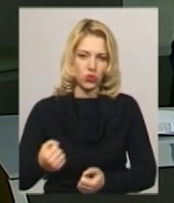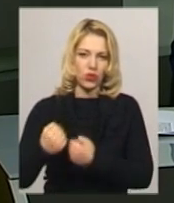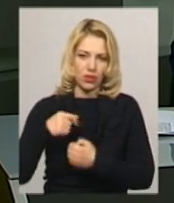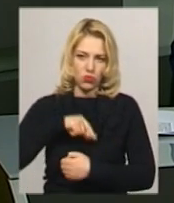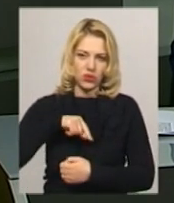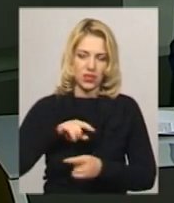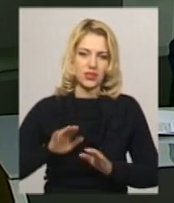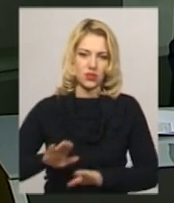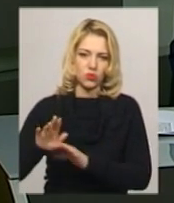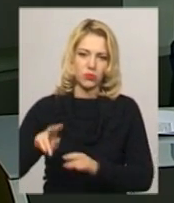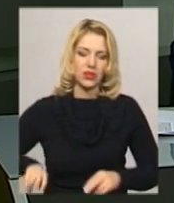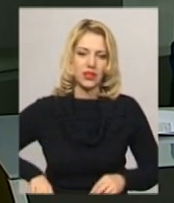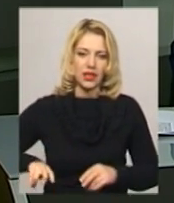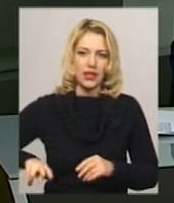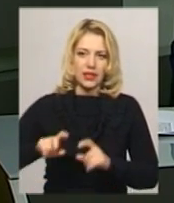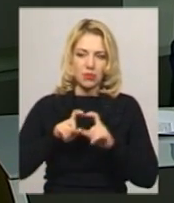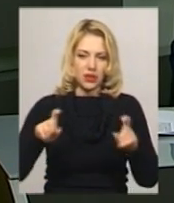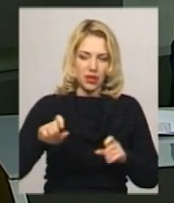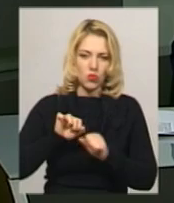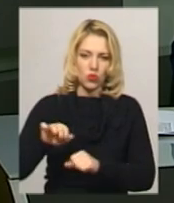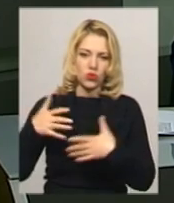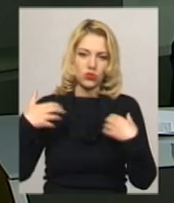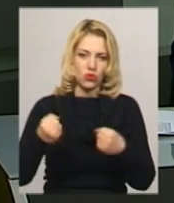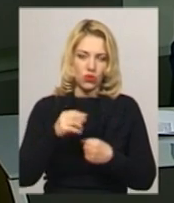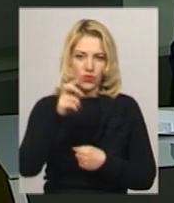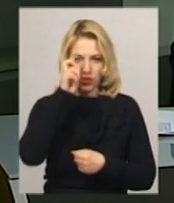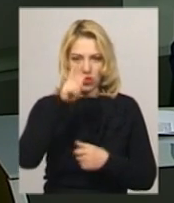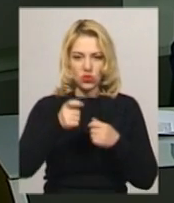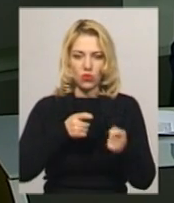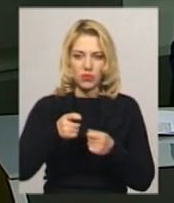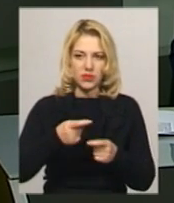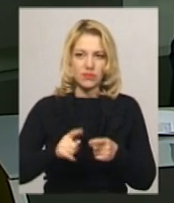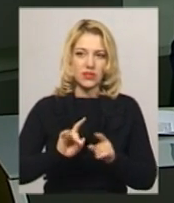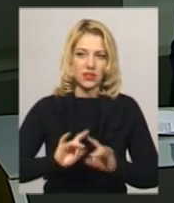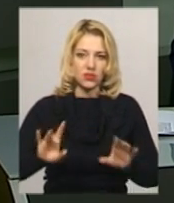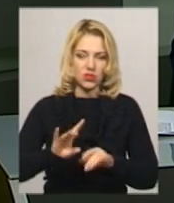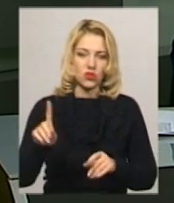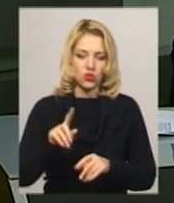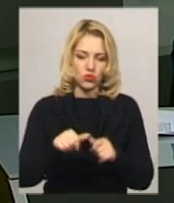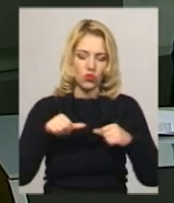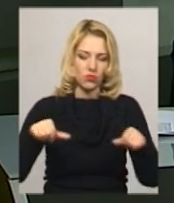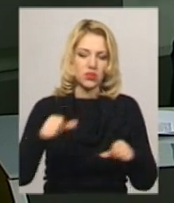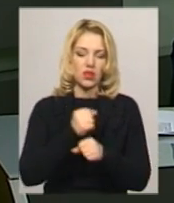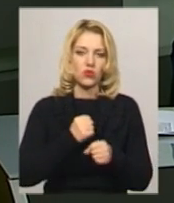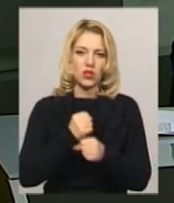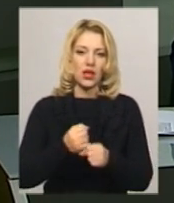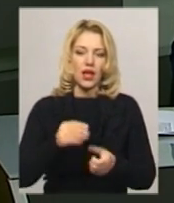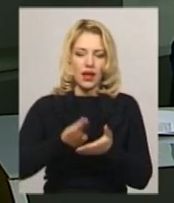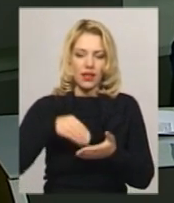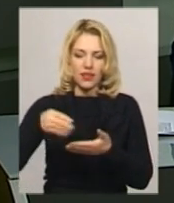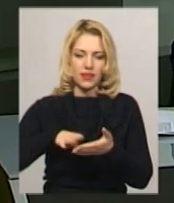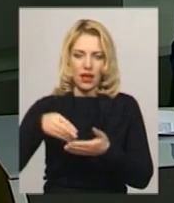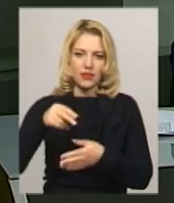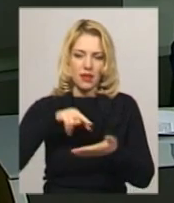директора Департаменту охорони здоров'я Хмельницької облдержадміністрації Тетяна Косовська каже, комісія розробила календарний план